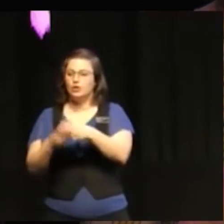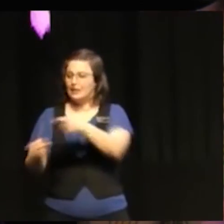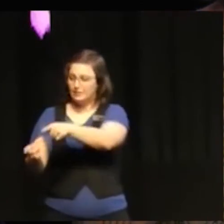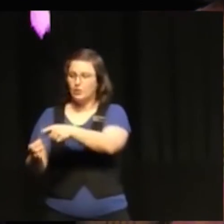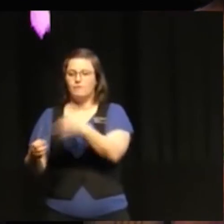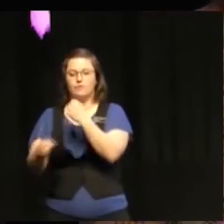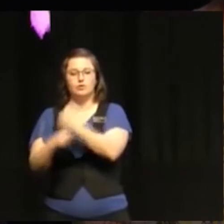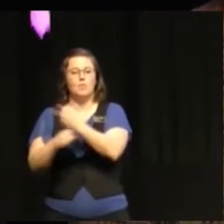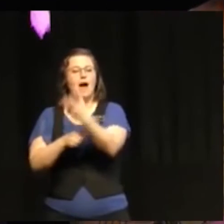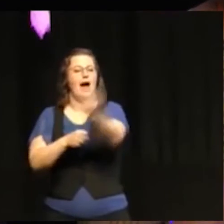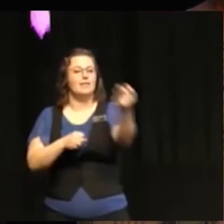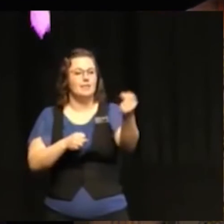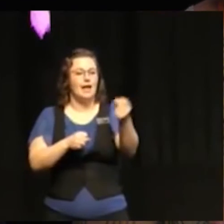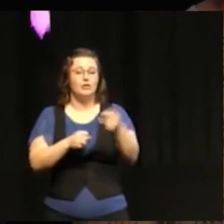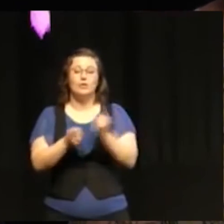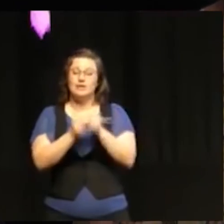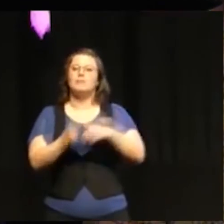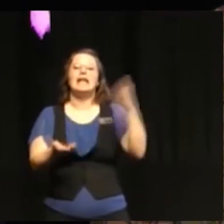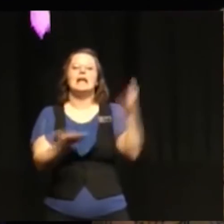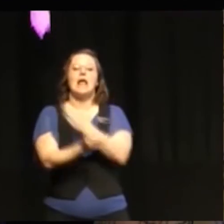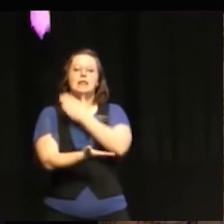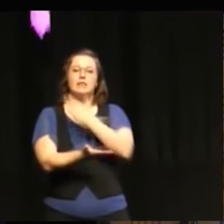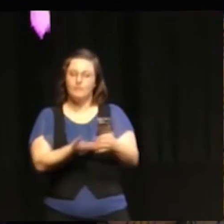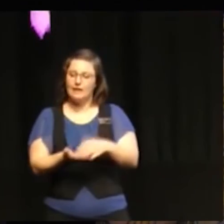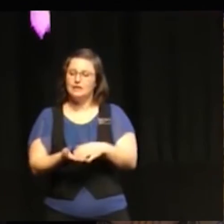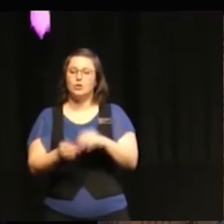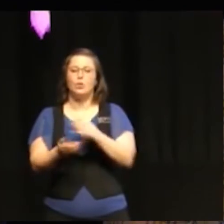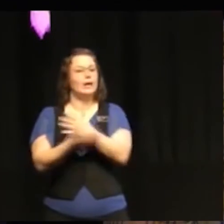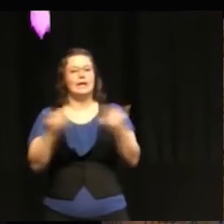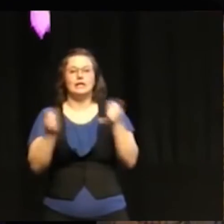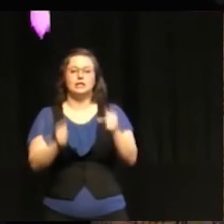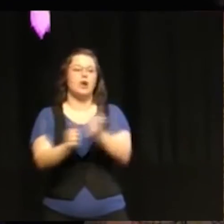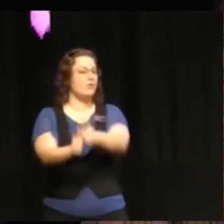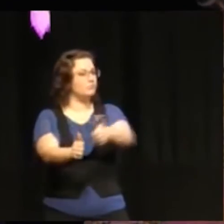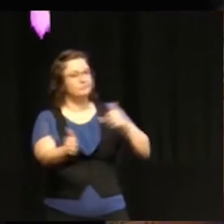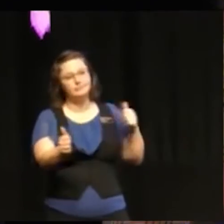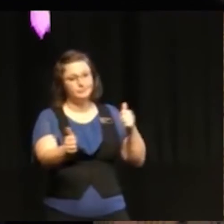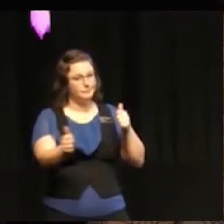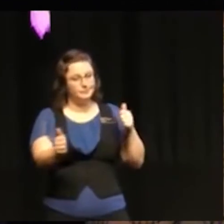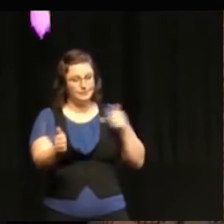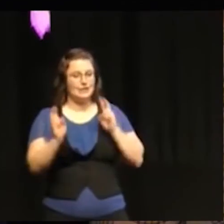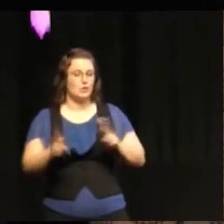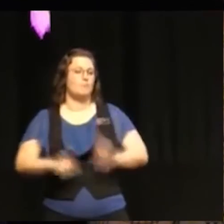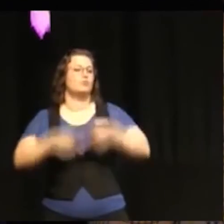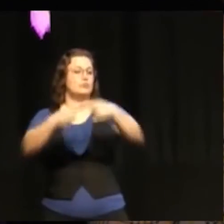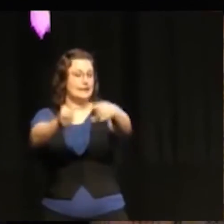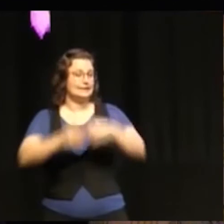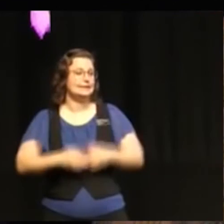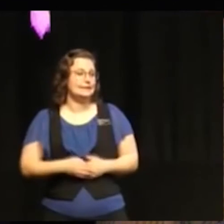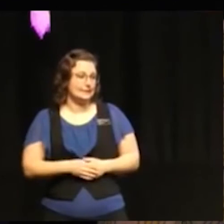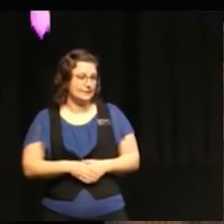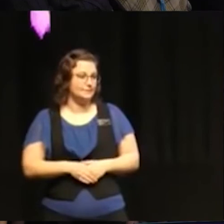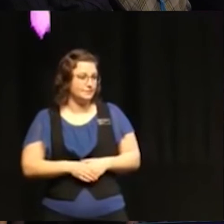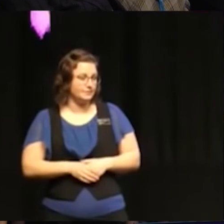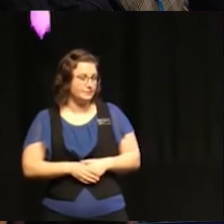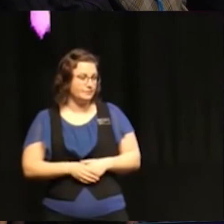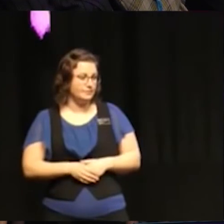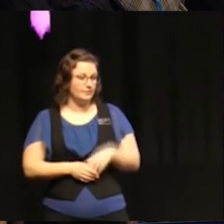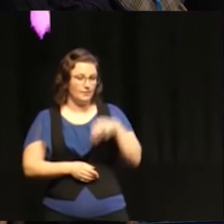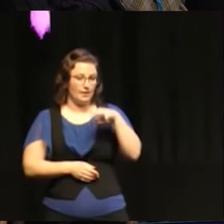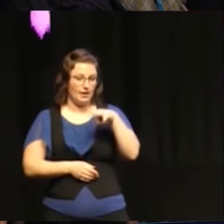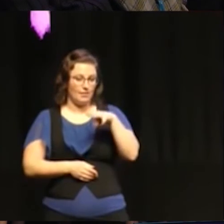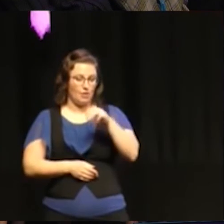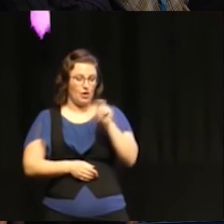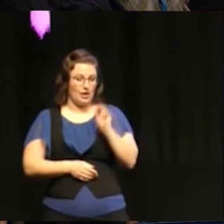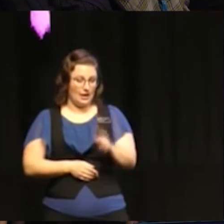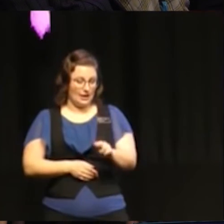fair and just and make sure that we leave no one behind in that process Malin Malin